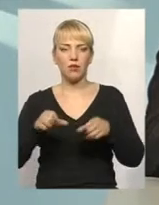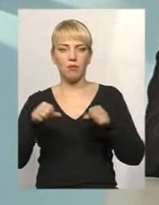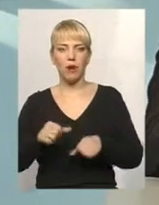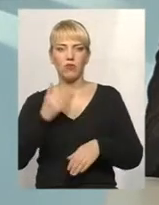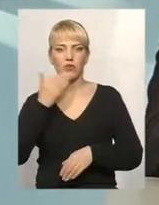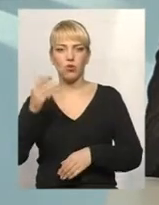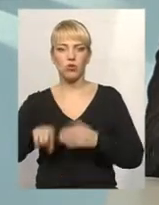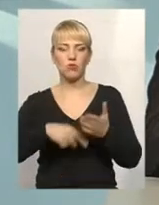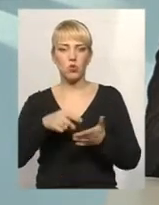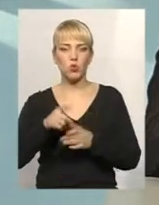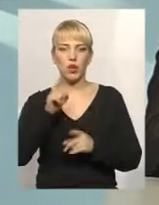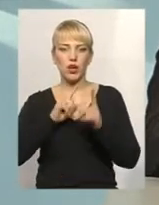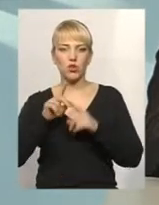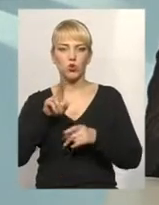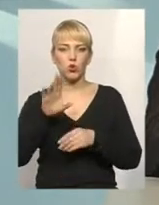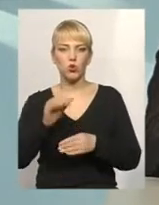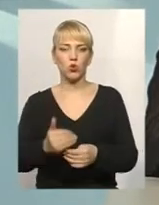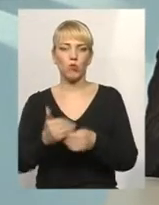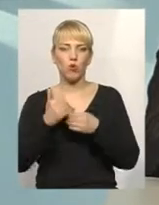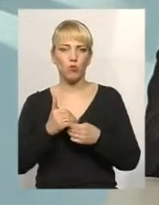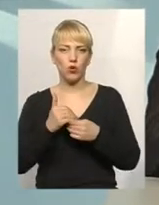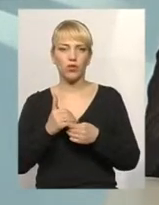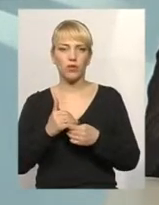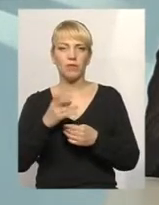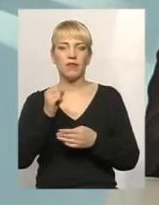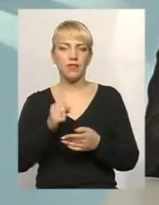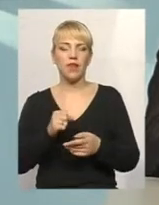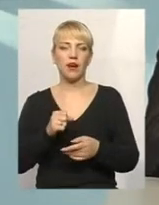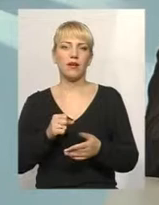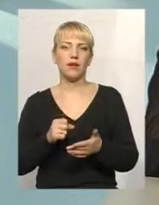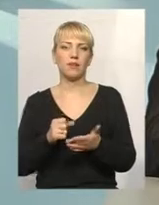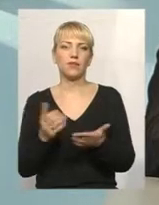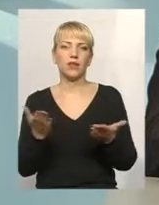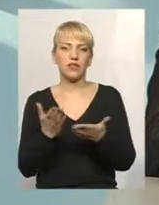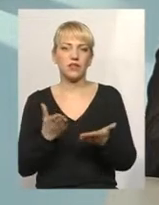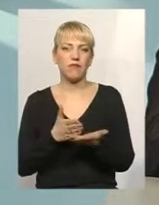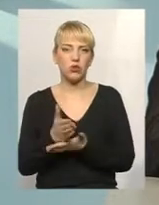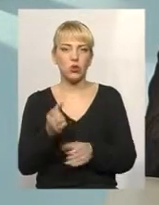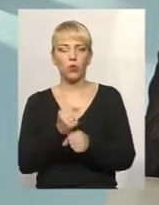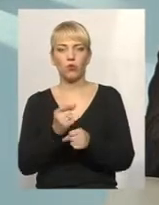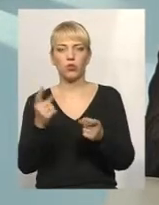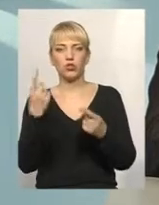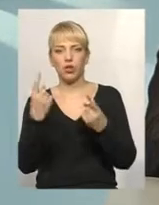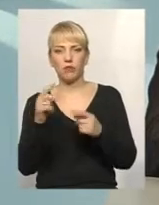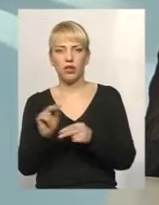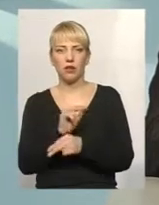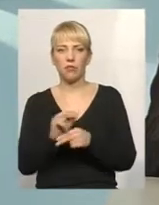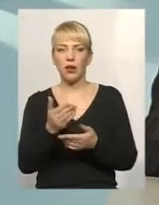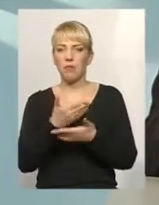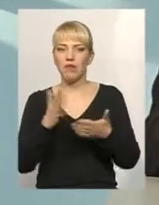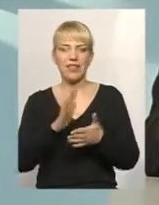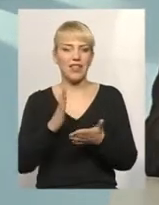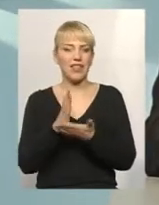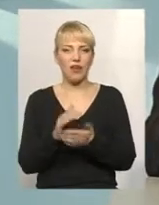міської ради щодо певної допомоги на певний вид робіт чи капітального ремонту. Ми не стоїмо